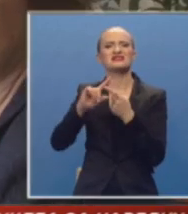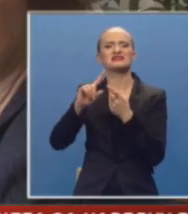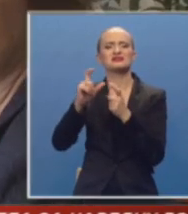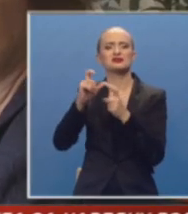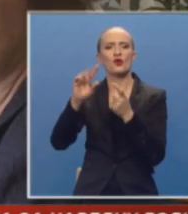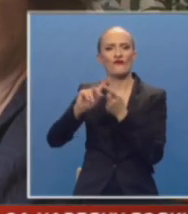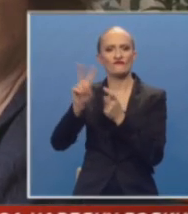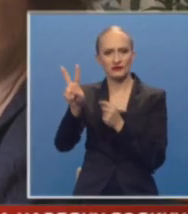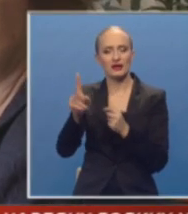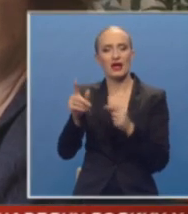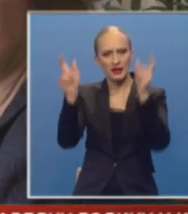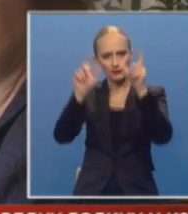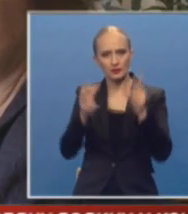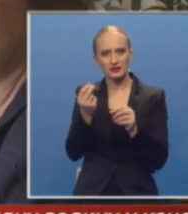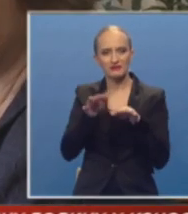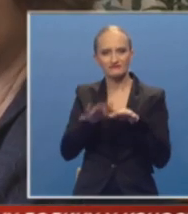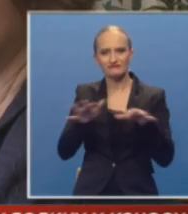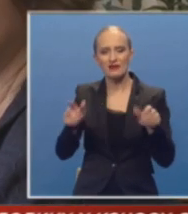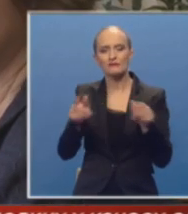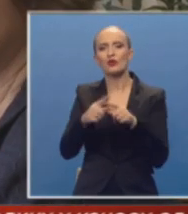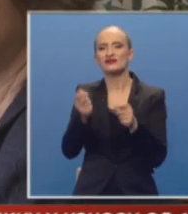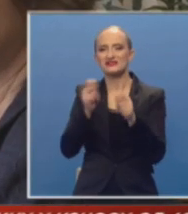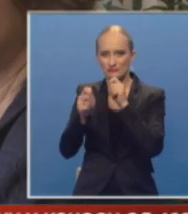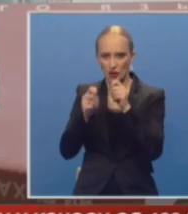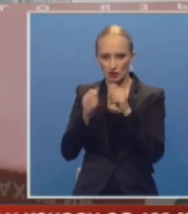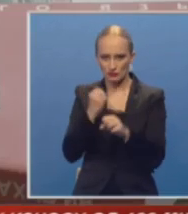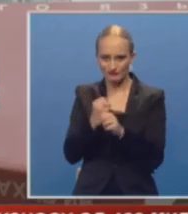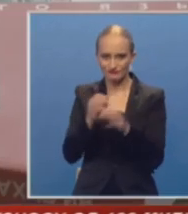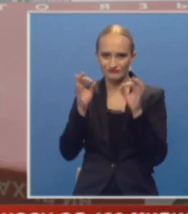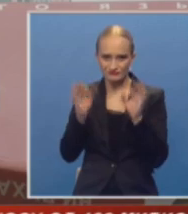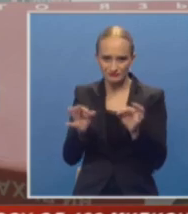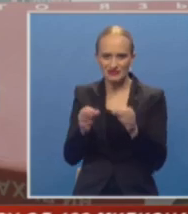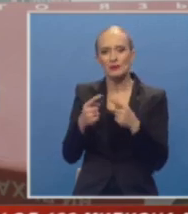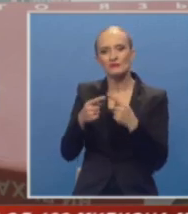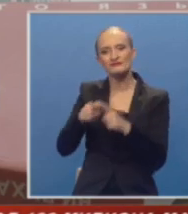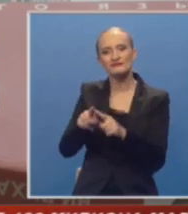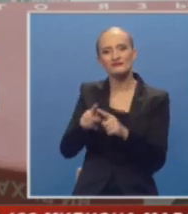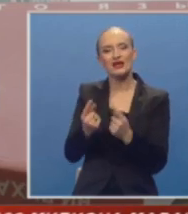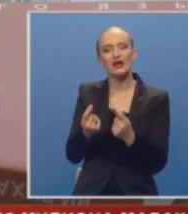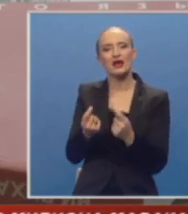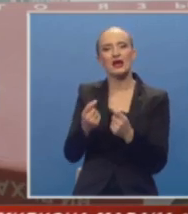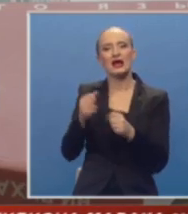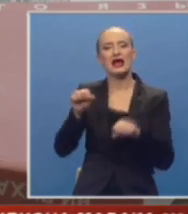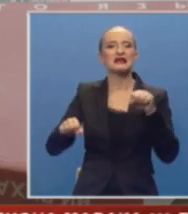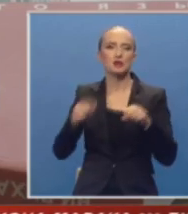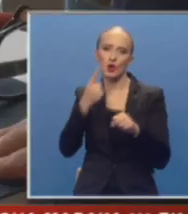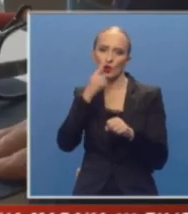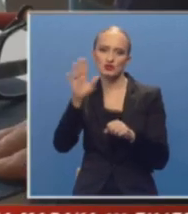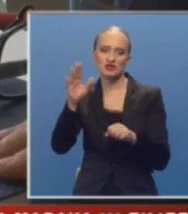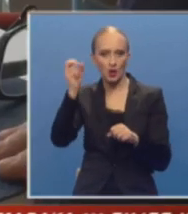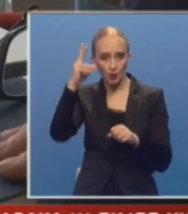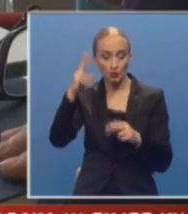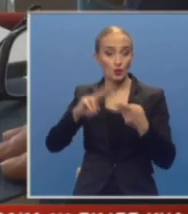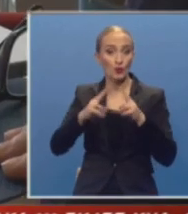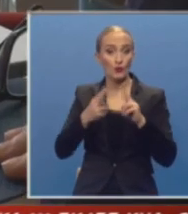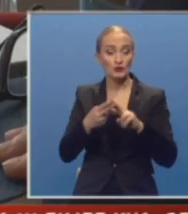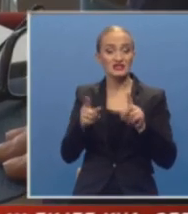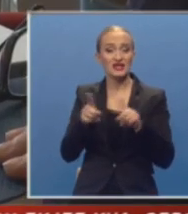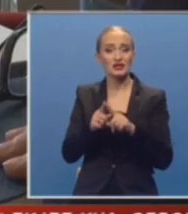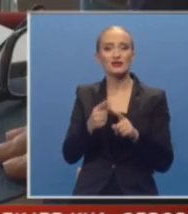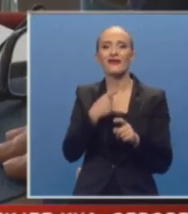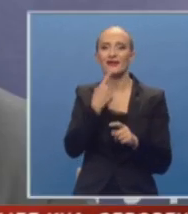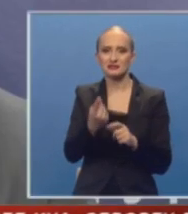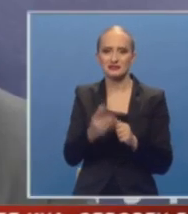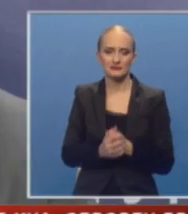Republika Srpska realizacijom trilateralnog sporazuma, osim specifičnih karakteristika ruske kulture, upoznaće se i sa